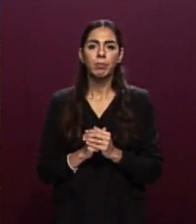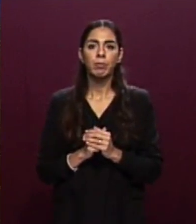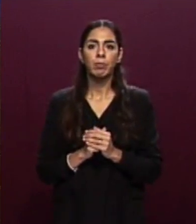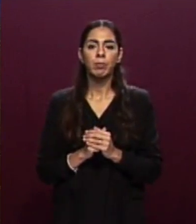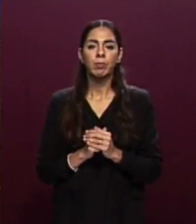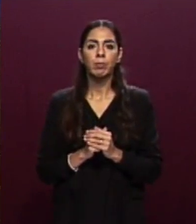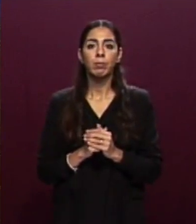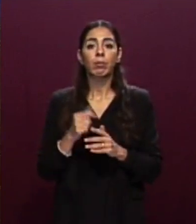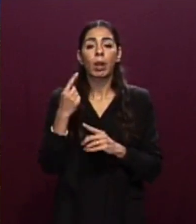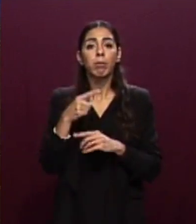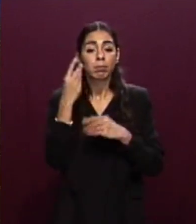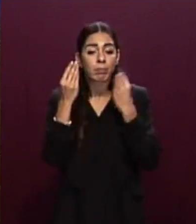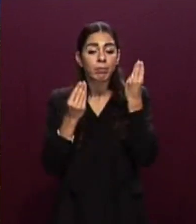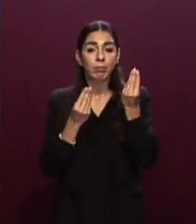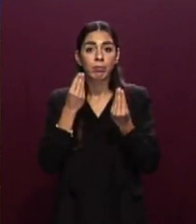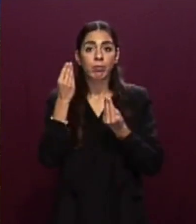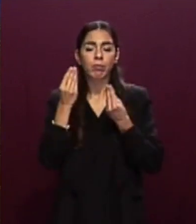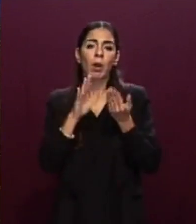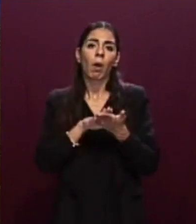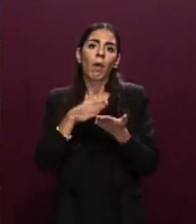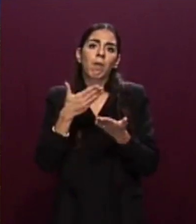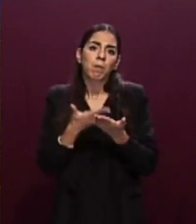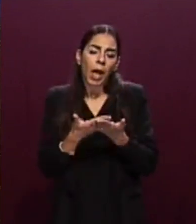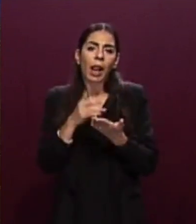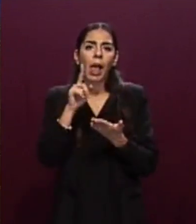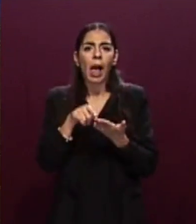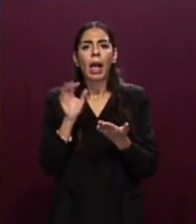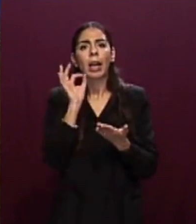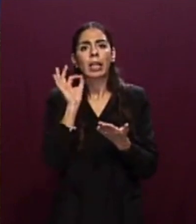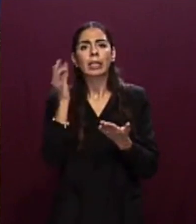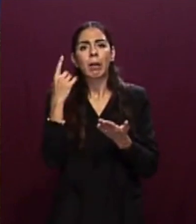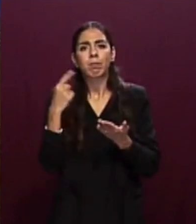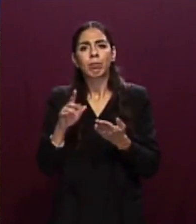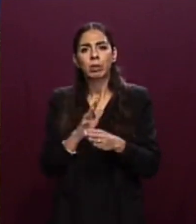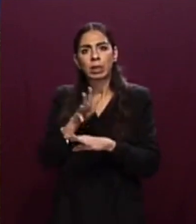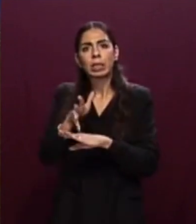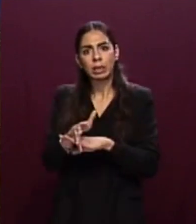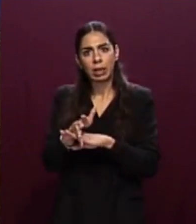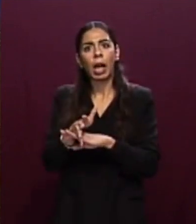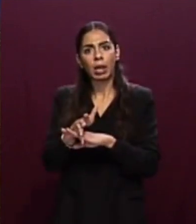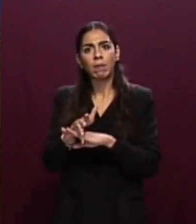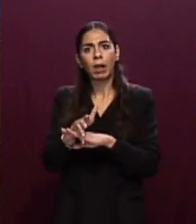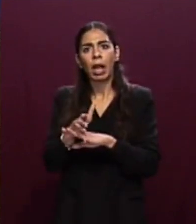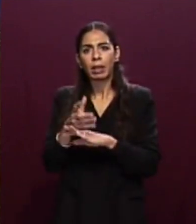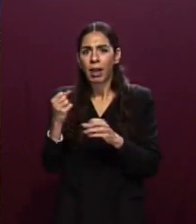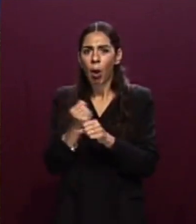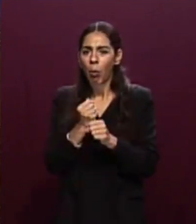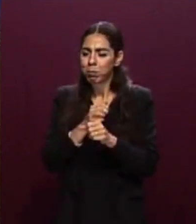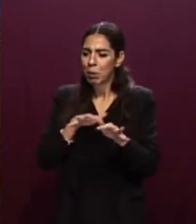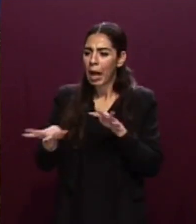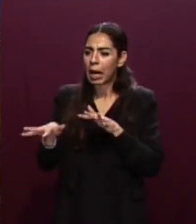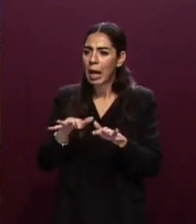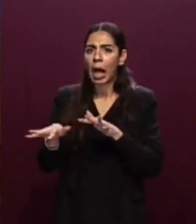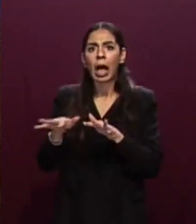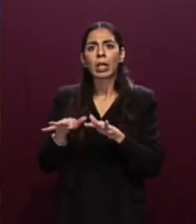Queste considerazioni valgono ancora più nel caso in cui gli interventi conseguono ad operazioni non coordinate dagli Stati e condotti da navi